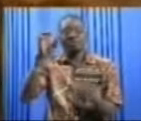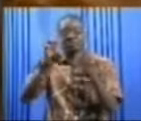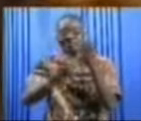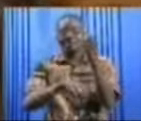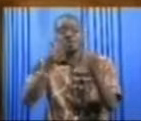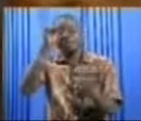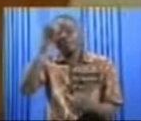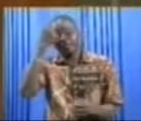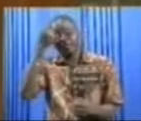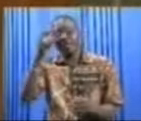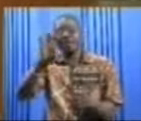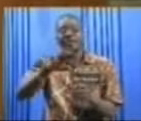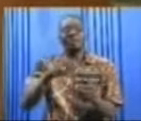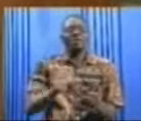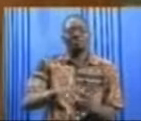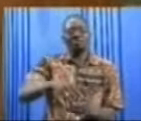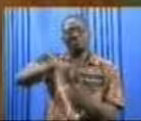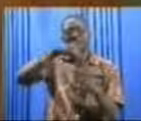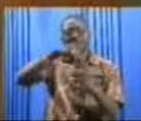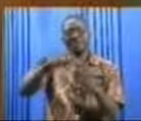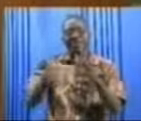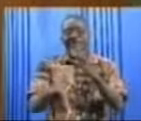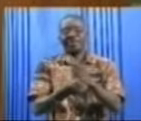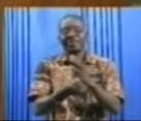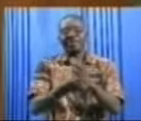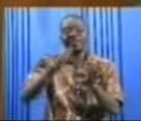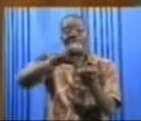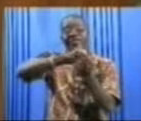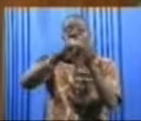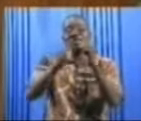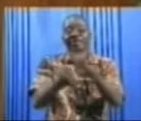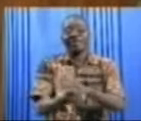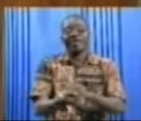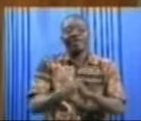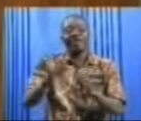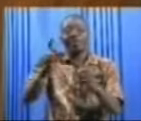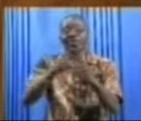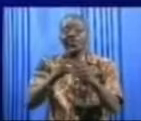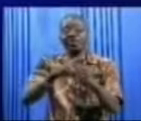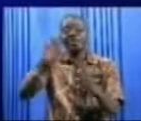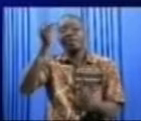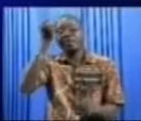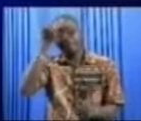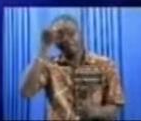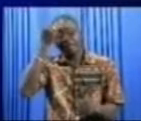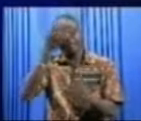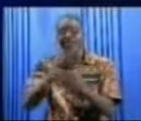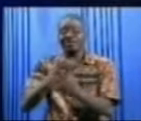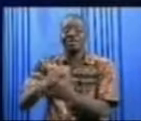spécialiste en économie qui succède à Diango Sisoko, premier ministre de la Transition.